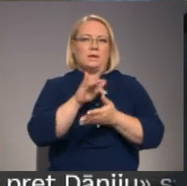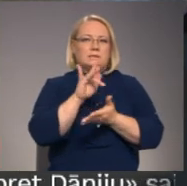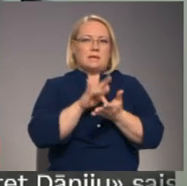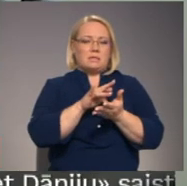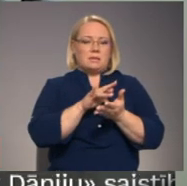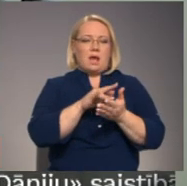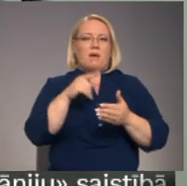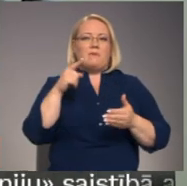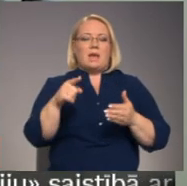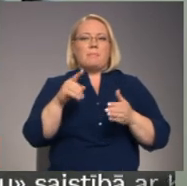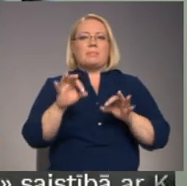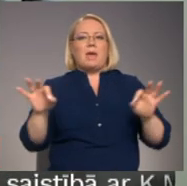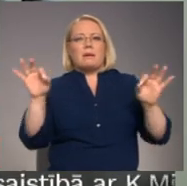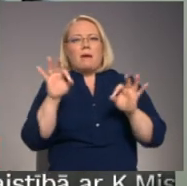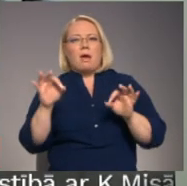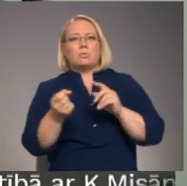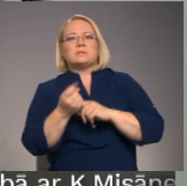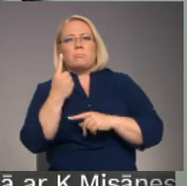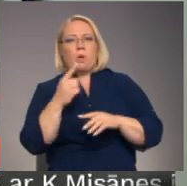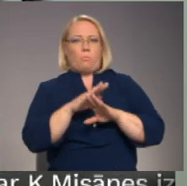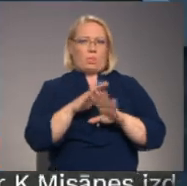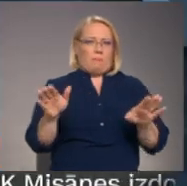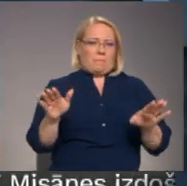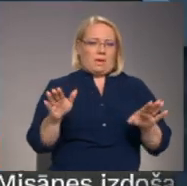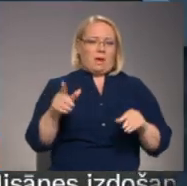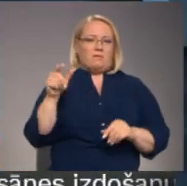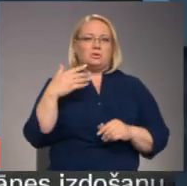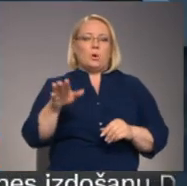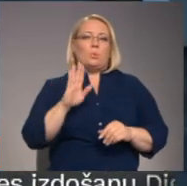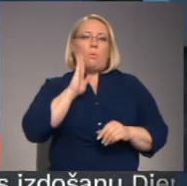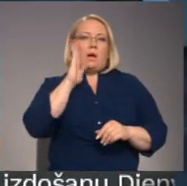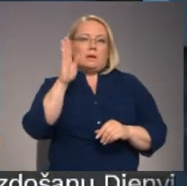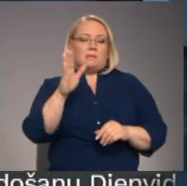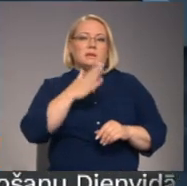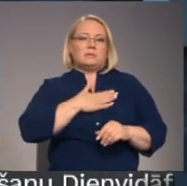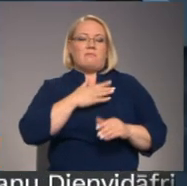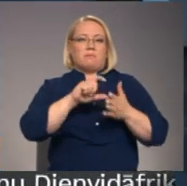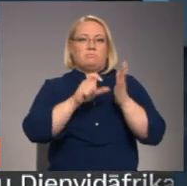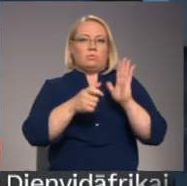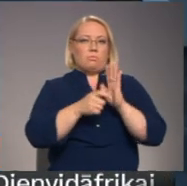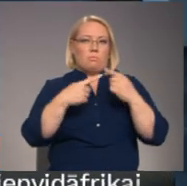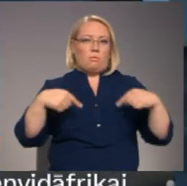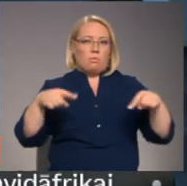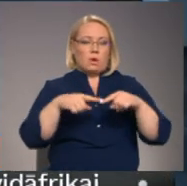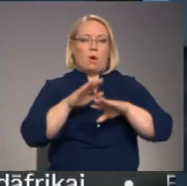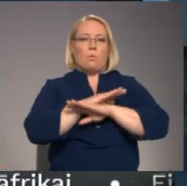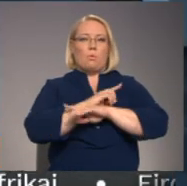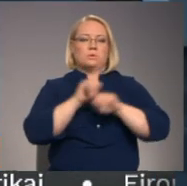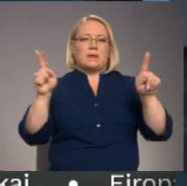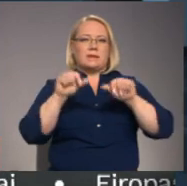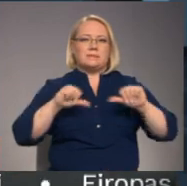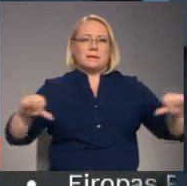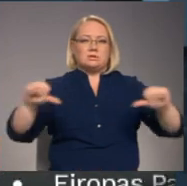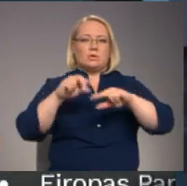datumā arī nebija nekādu simptomu. Viņš bija no paša rīta sava numurā, un uzreiz viņš bija izolēts. Viņš